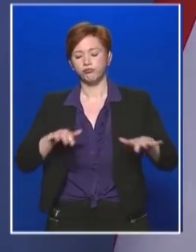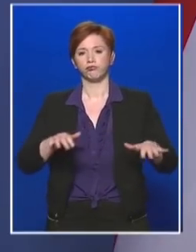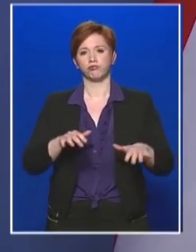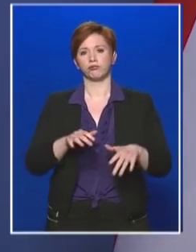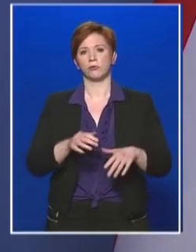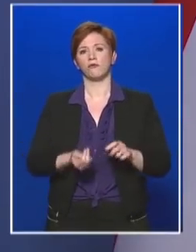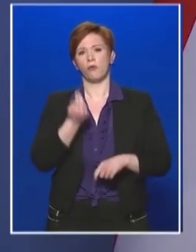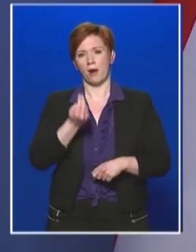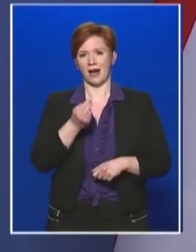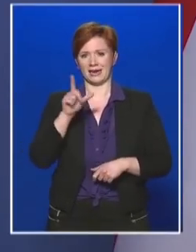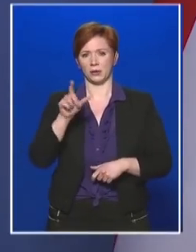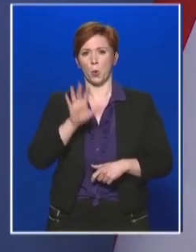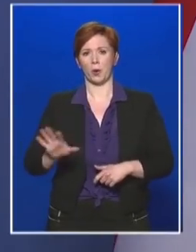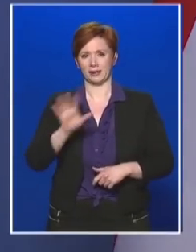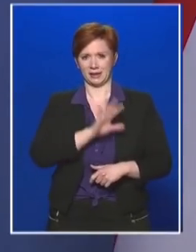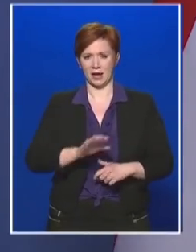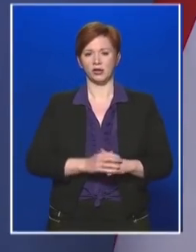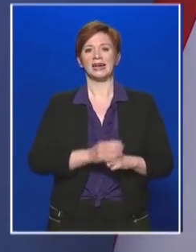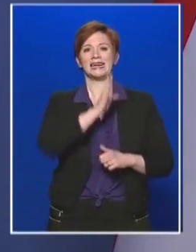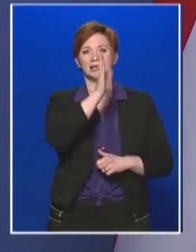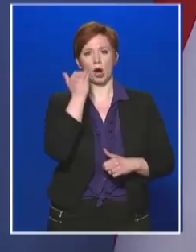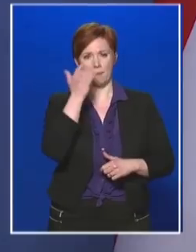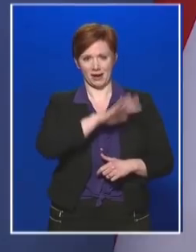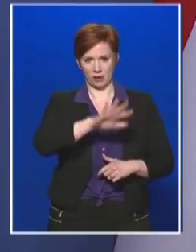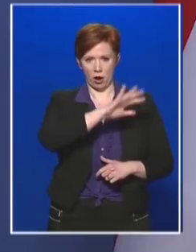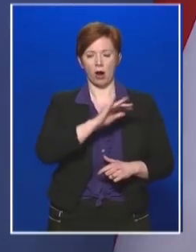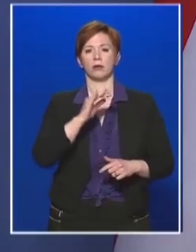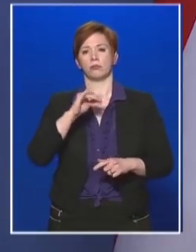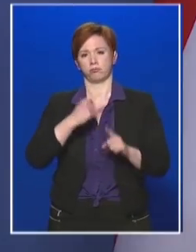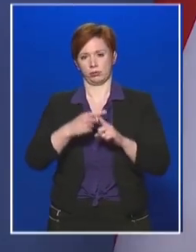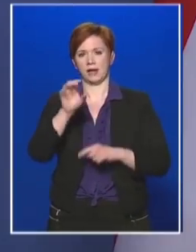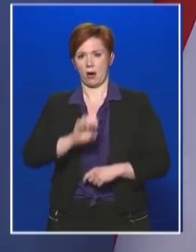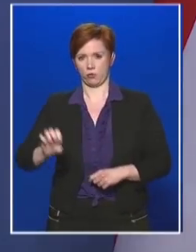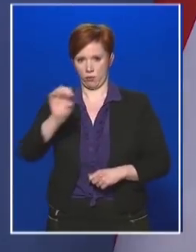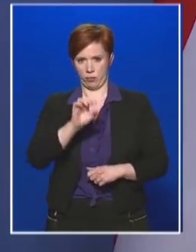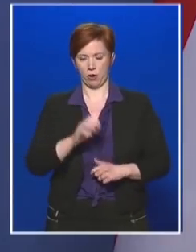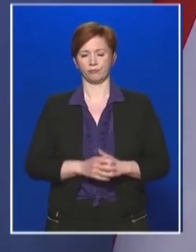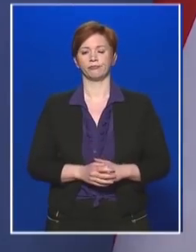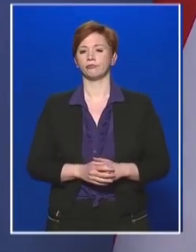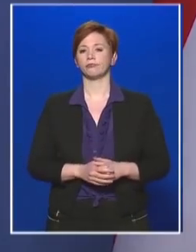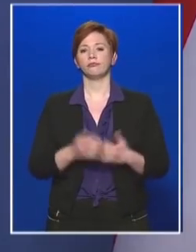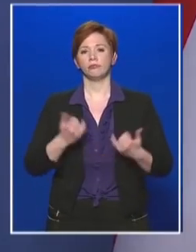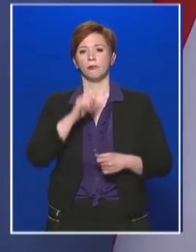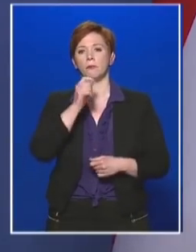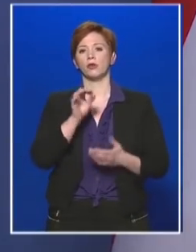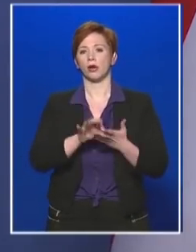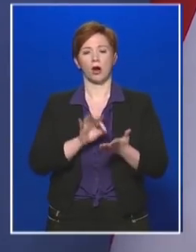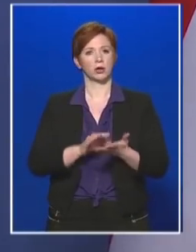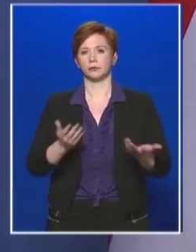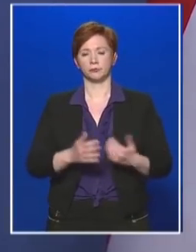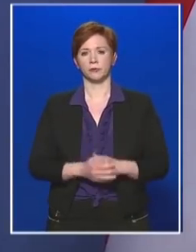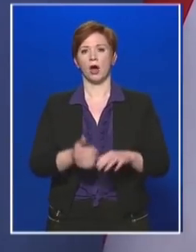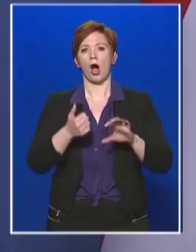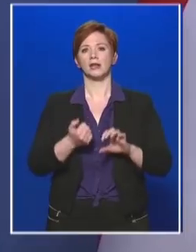két kontinens érint, Észak-Amerikát és Európát. Azt tudjuk mondani a mai magyar adatokról, hogy 678